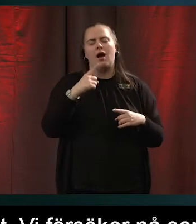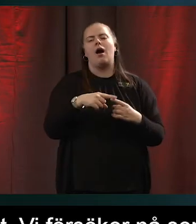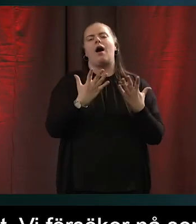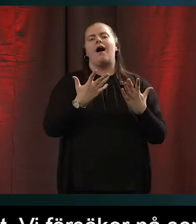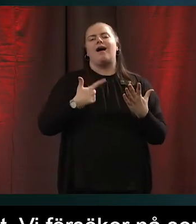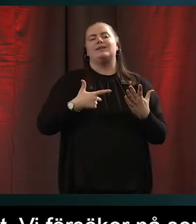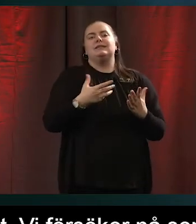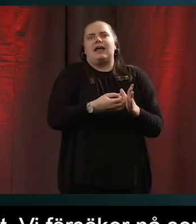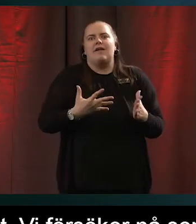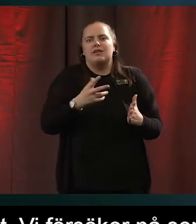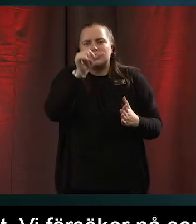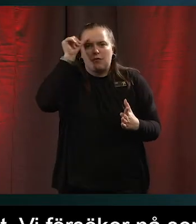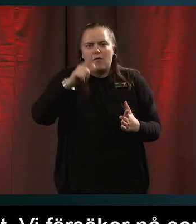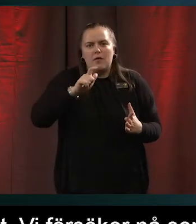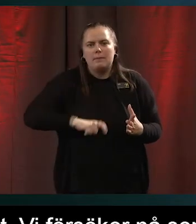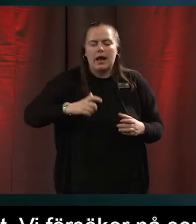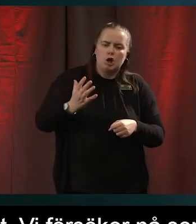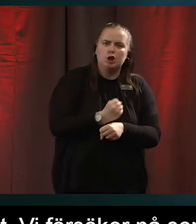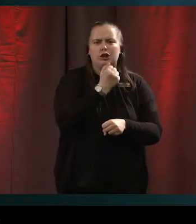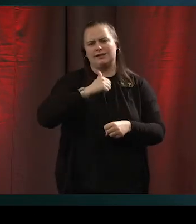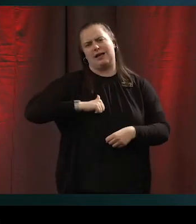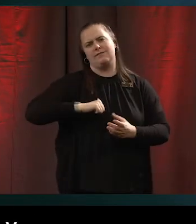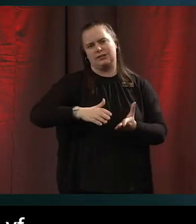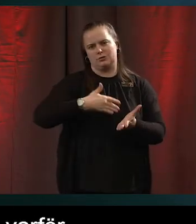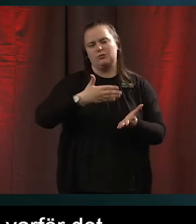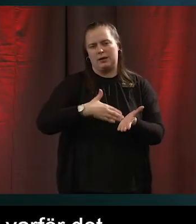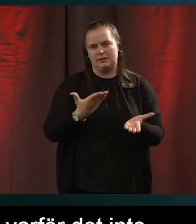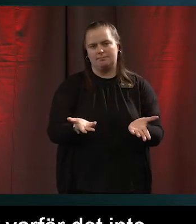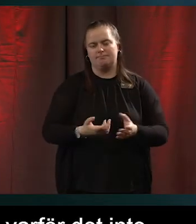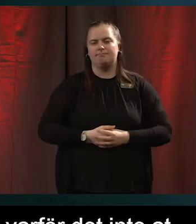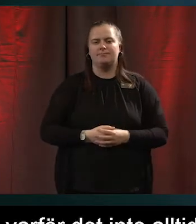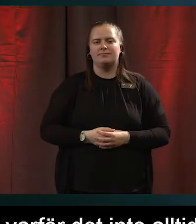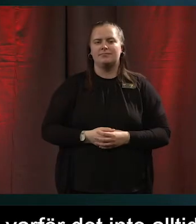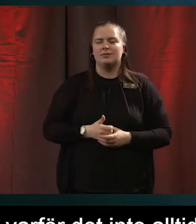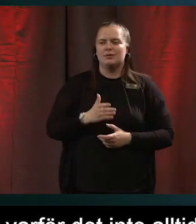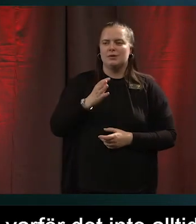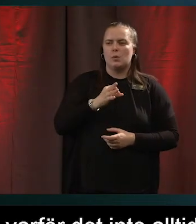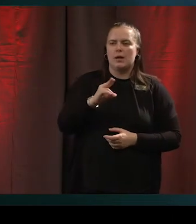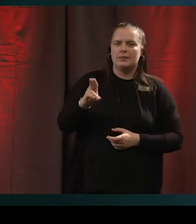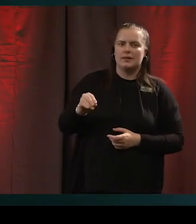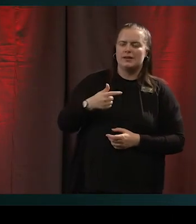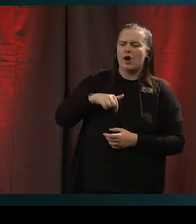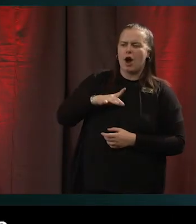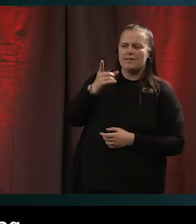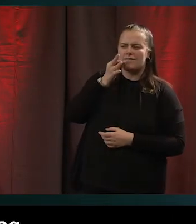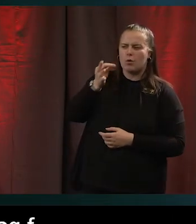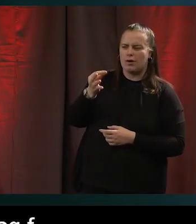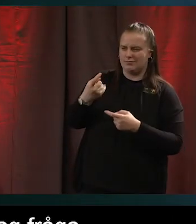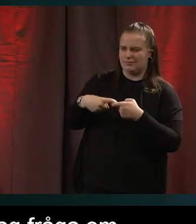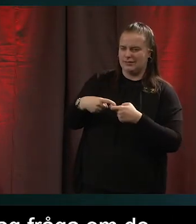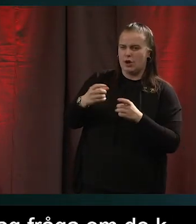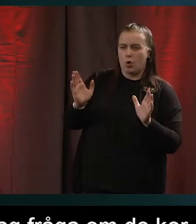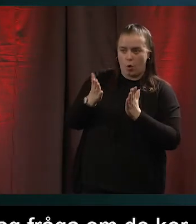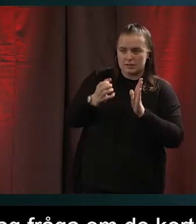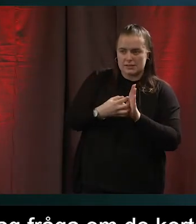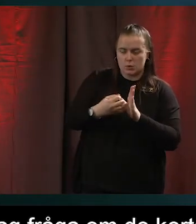för mig som senior att faktiskt lyckas med en surfplatta. Får jag fråga om de här korta instruktionsfilmerna som jag kände